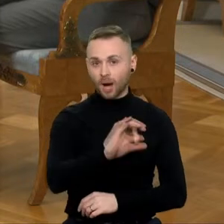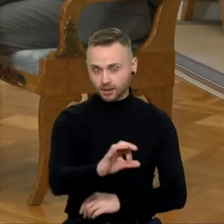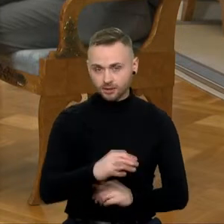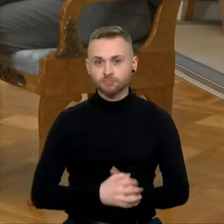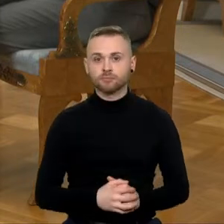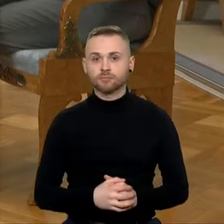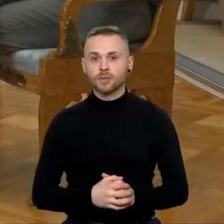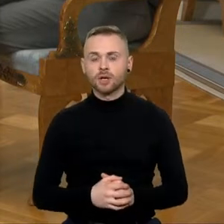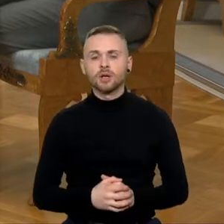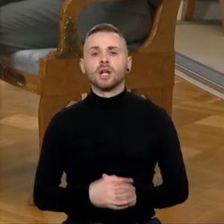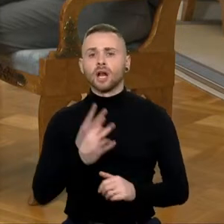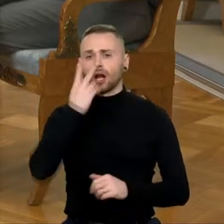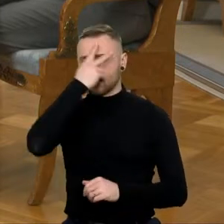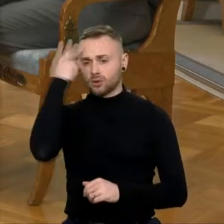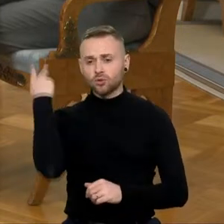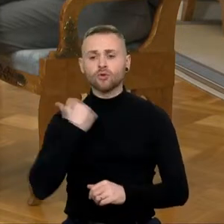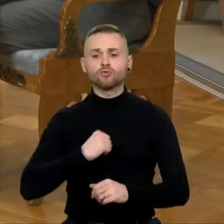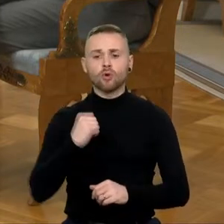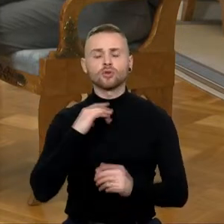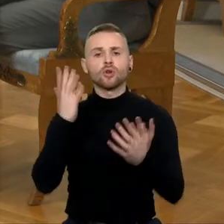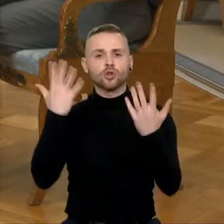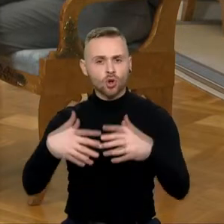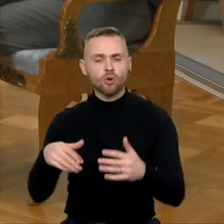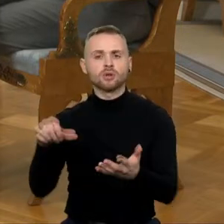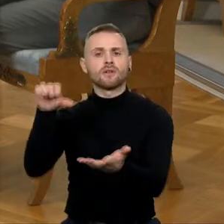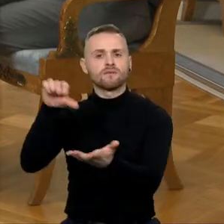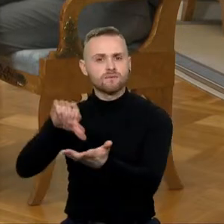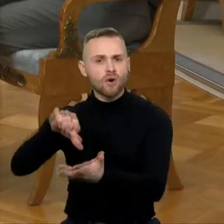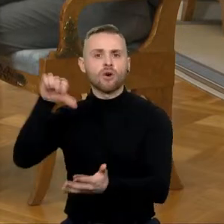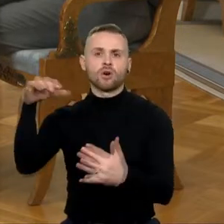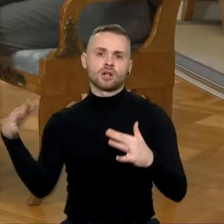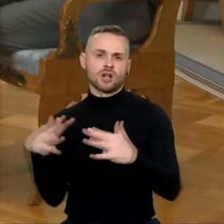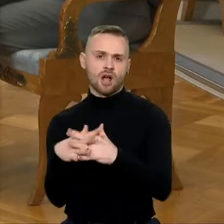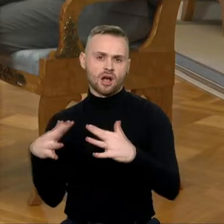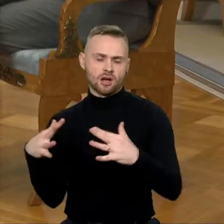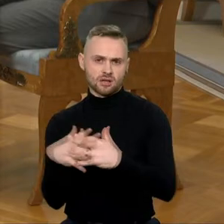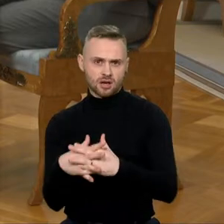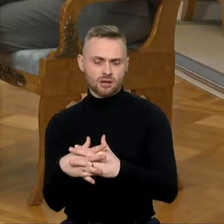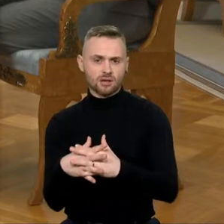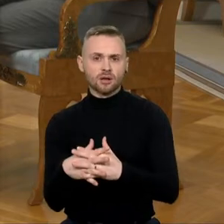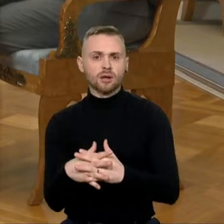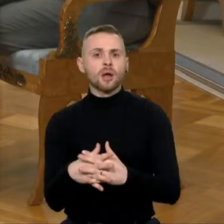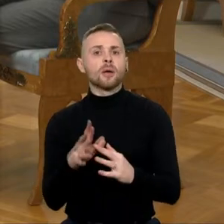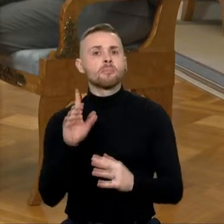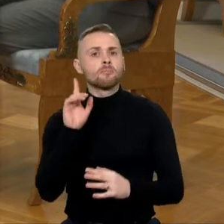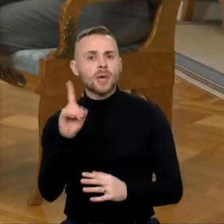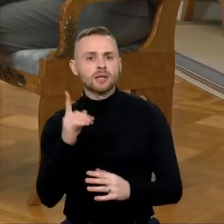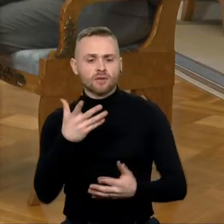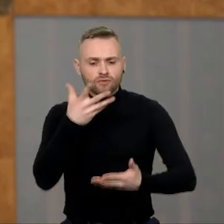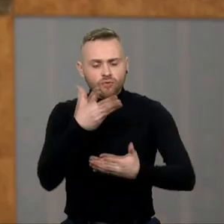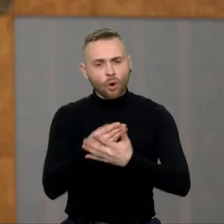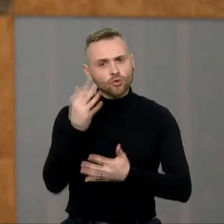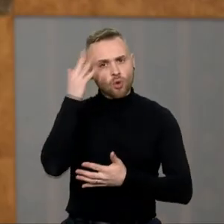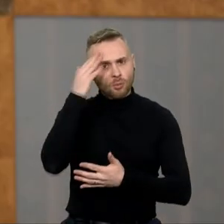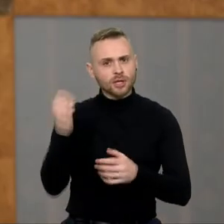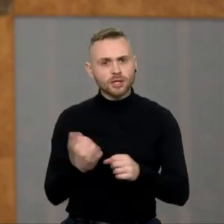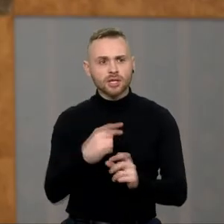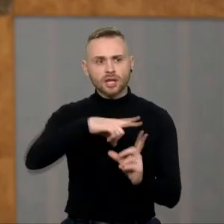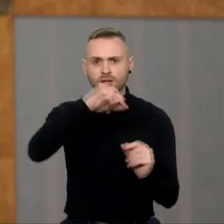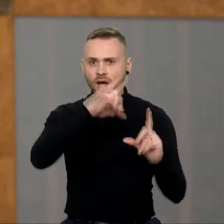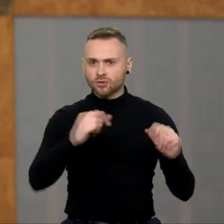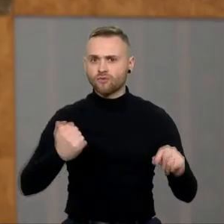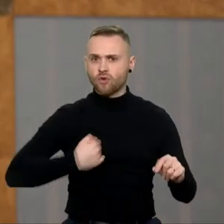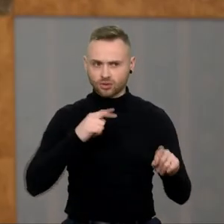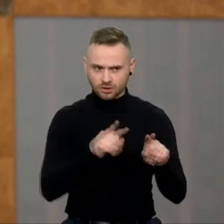Ir kas turi atsitikti, kad NATO kariai būtų karia Ukrainoje? Kas turi atsitikti, kad mes pakeistumėm savo šią poziciją? Na,